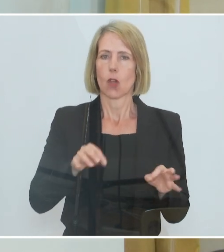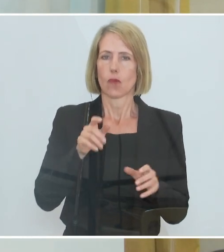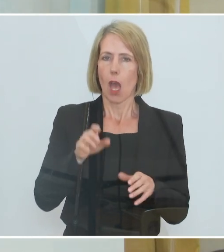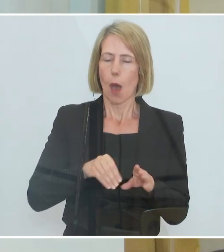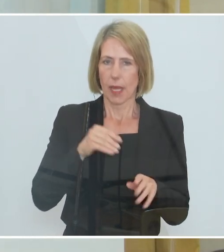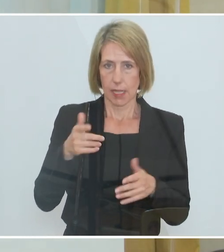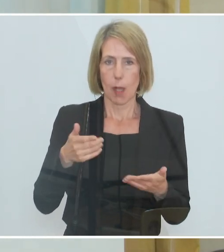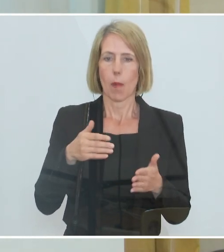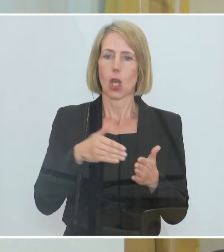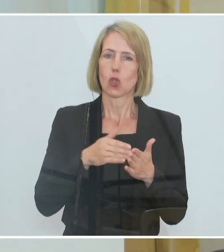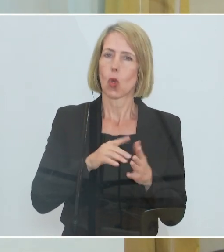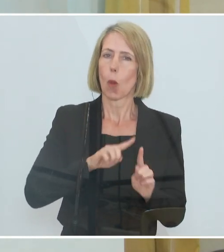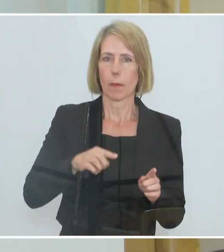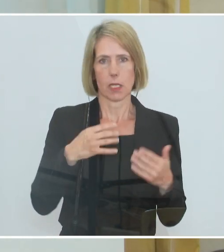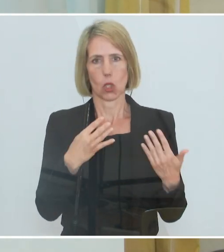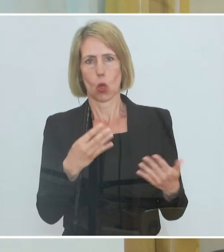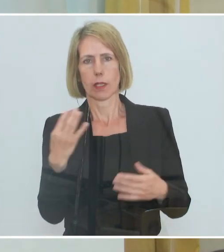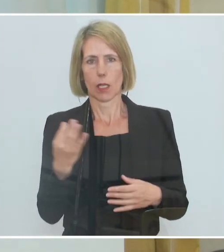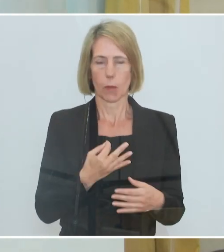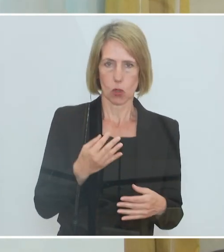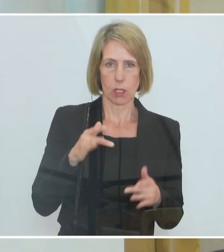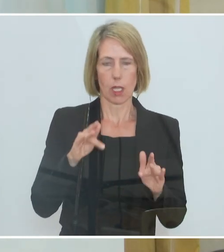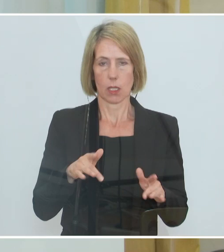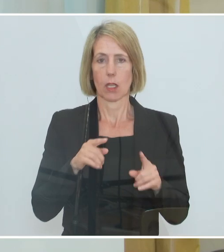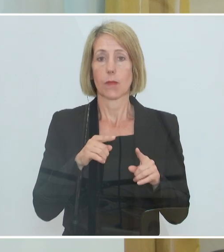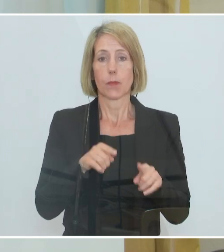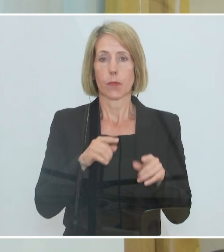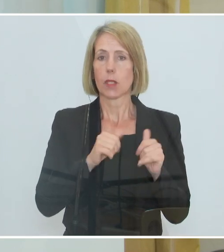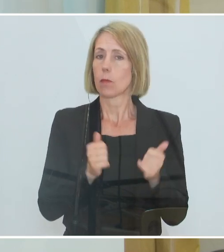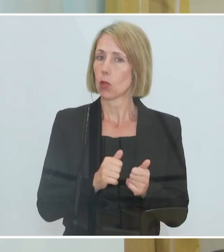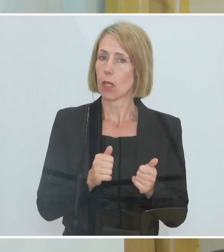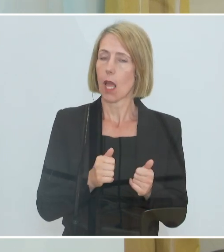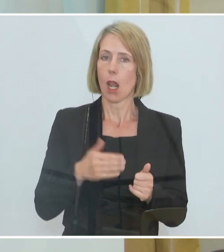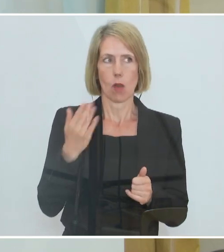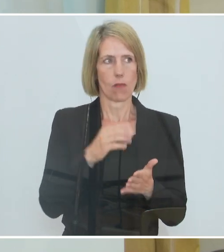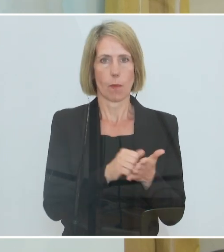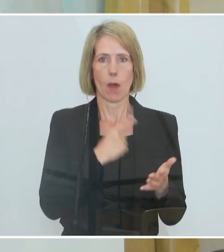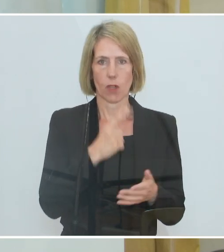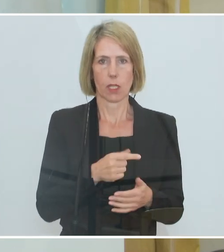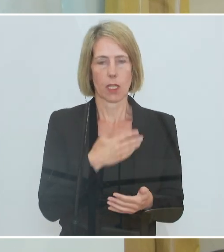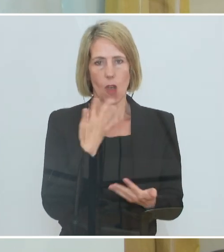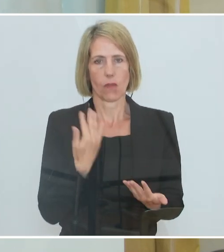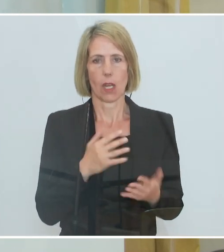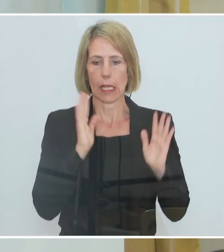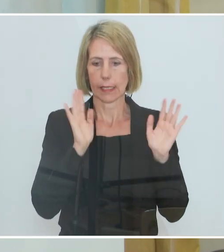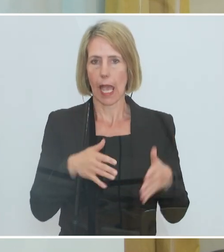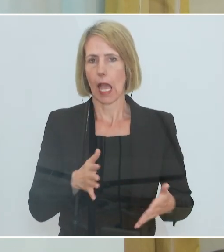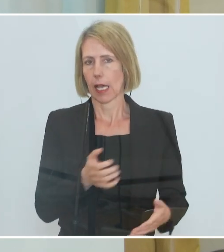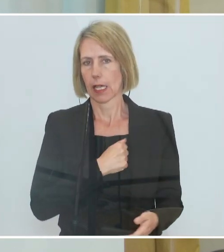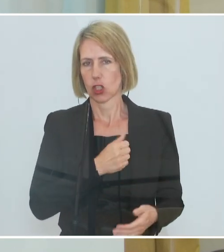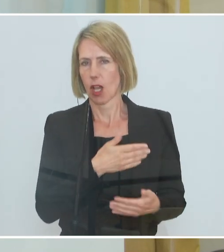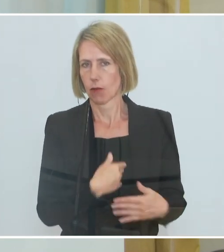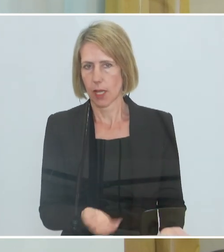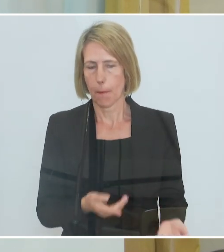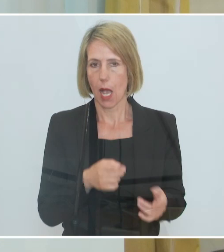80 und 90 Prozent ist. Und dass damit dieses Modell, wo am Anfang viele gesagt haben, ach, das wird sowieso nichts und das sich